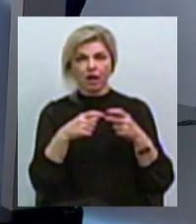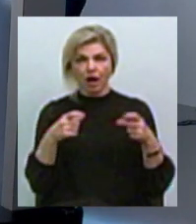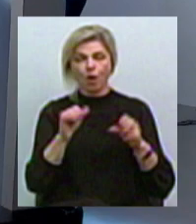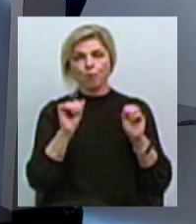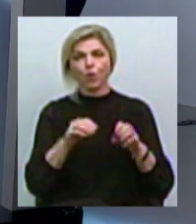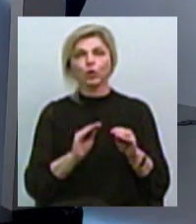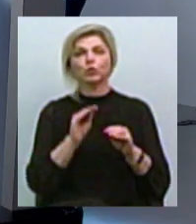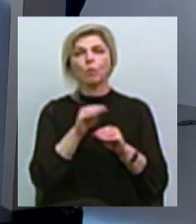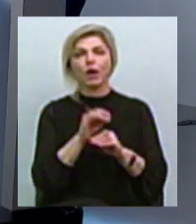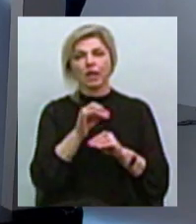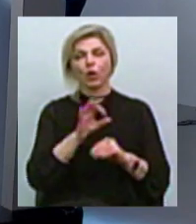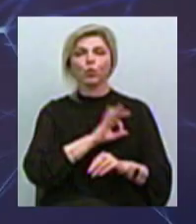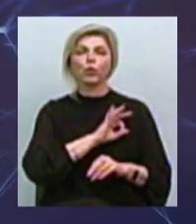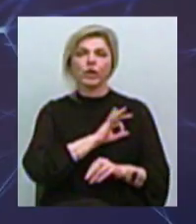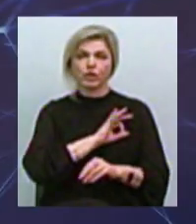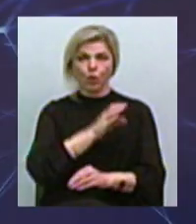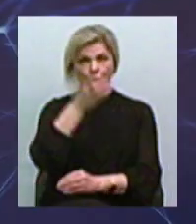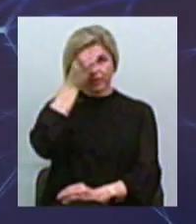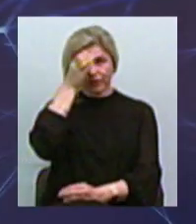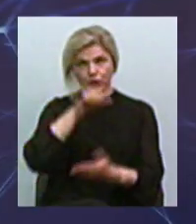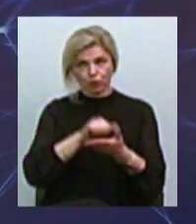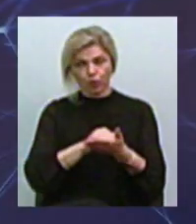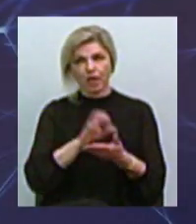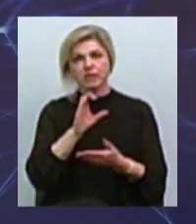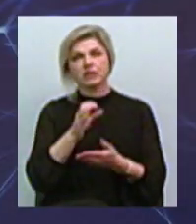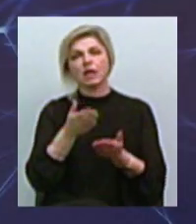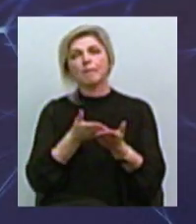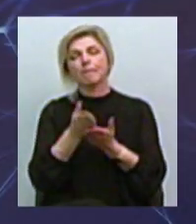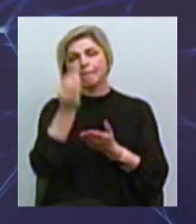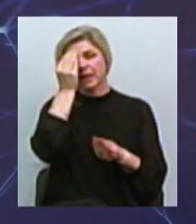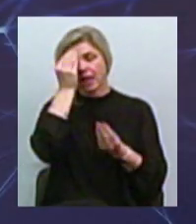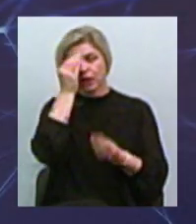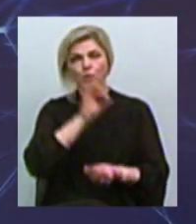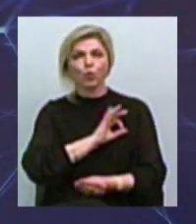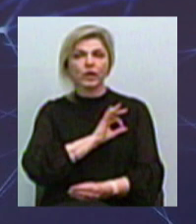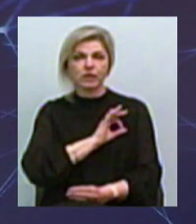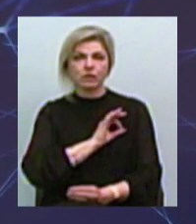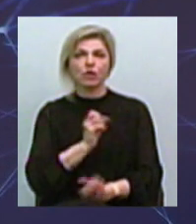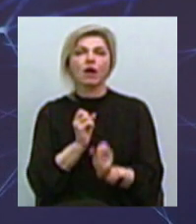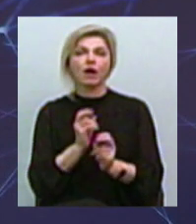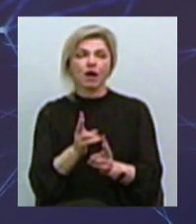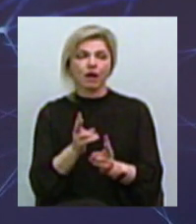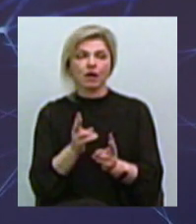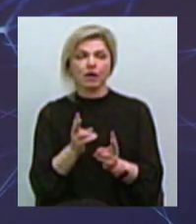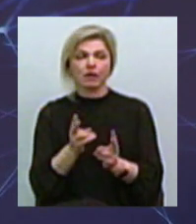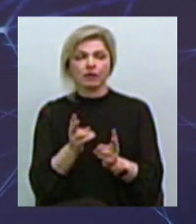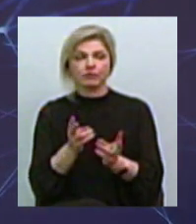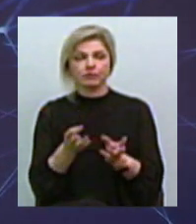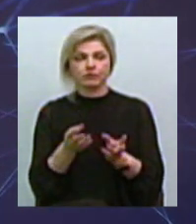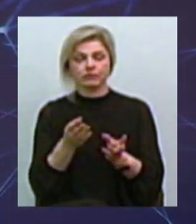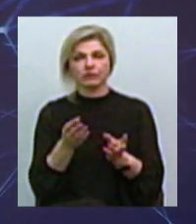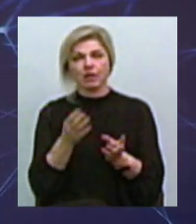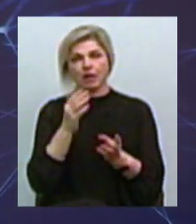юридичну освіту З точки зору юридичної, як співвідносяться, скажімо,